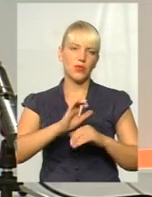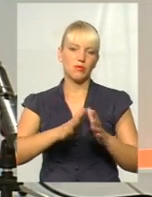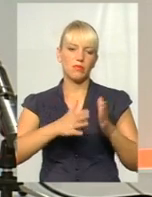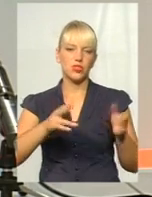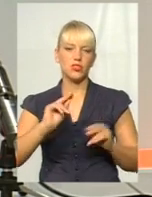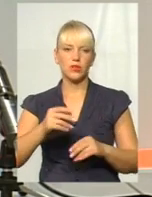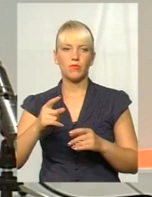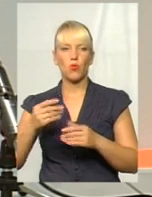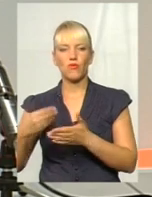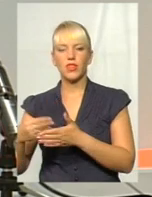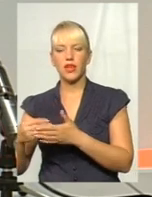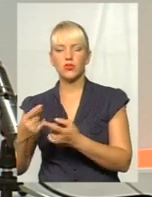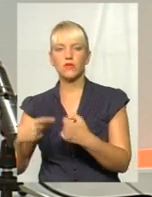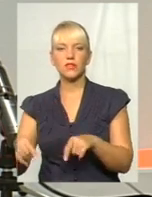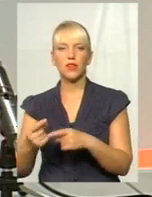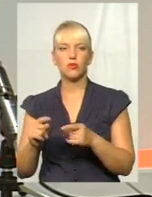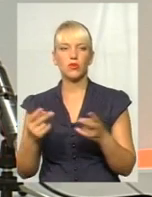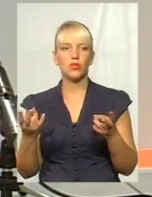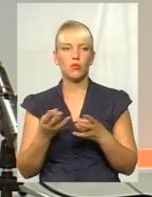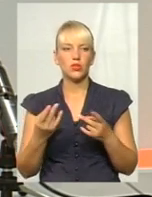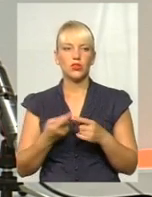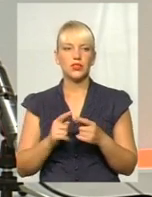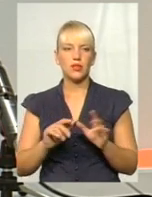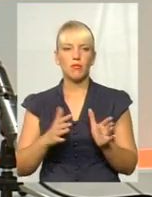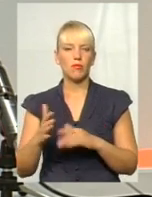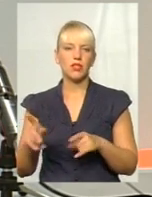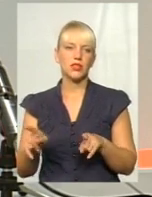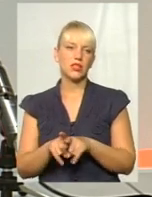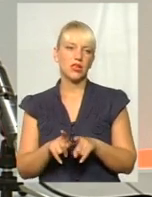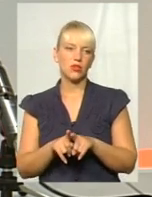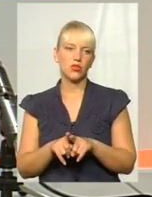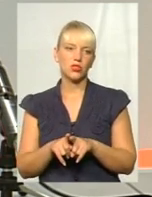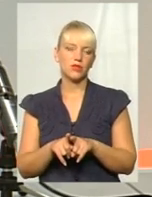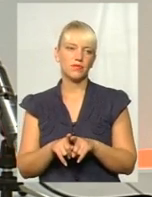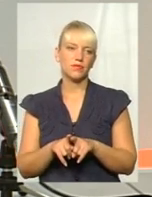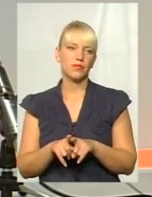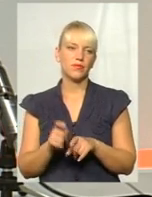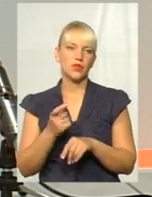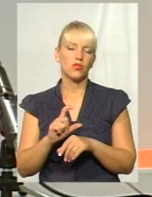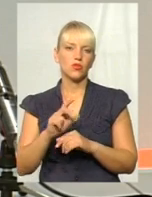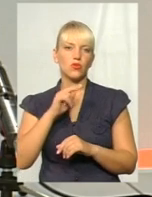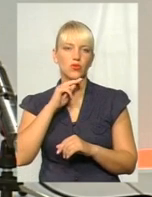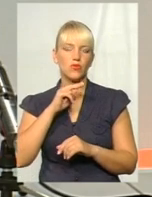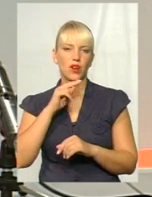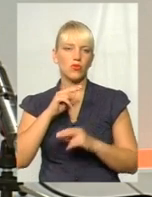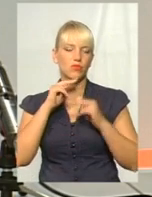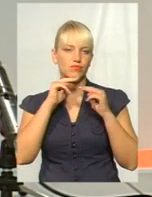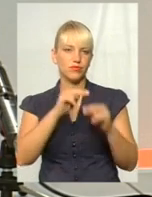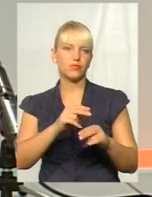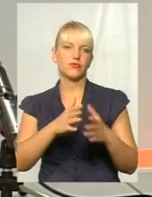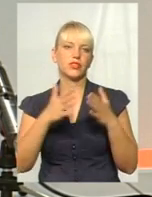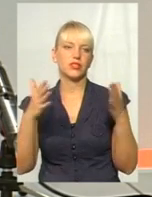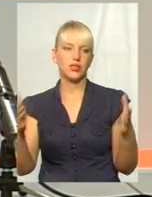фінансовій сфері. Тому необхідно оці моменти дуже уваги приділяти великої.